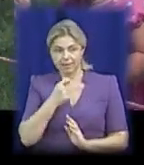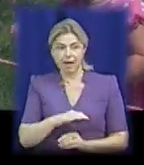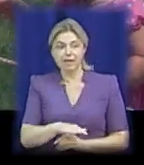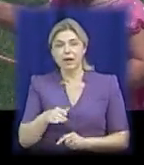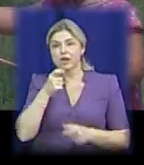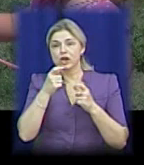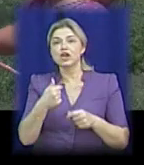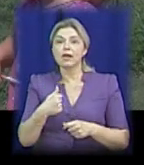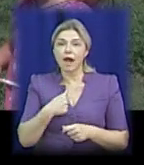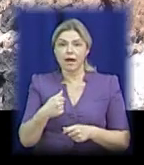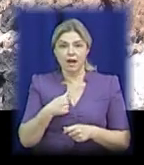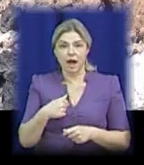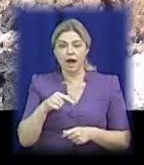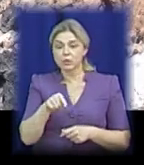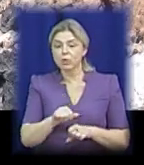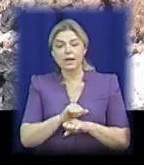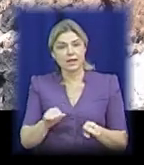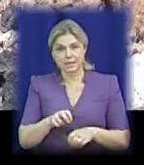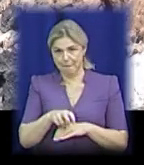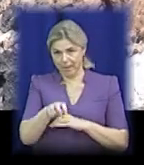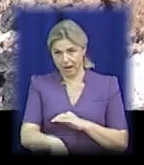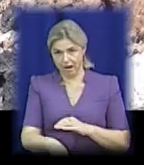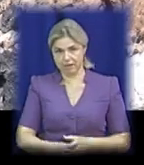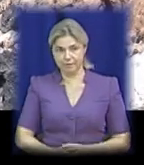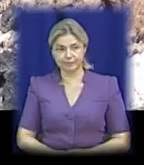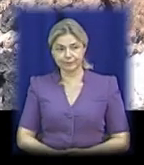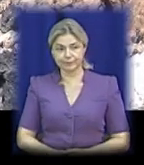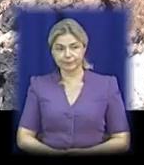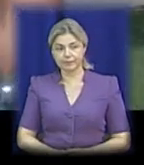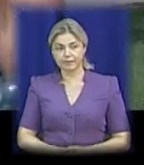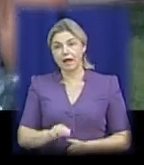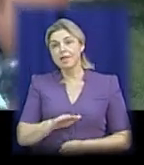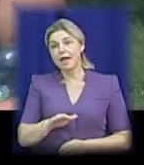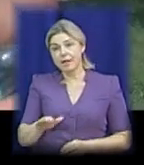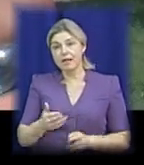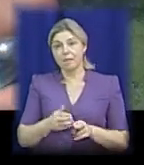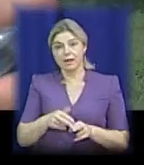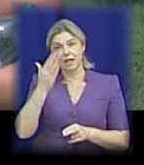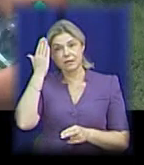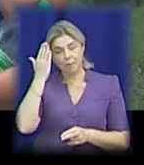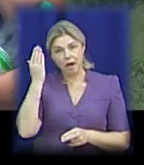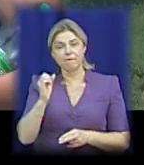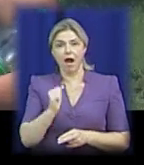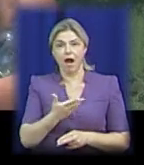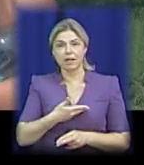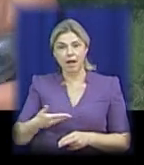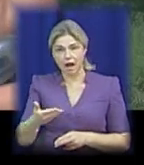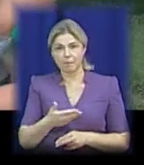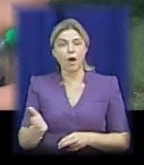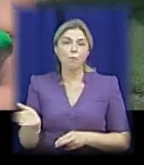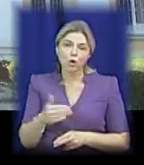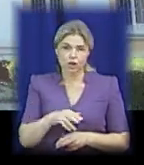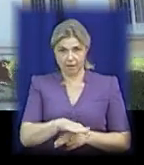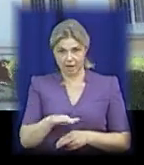Це не можна сюди прийти. Їм-то забава, а нам пішли діти,